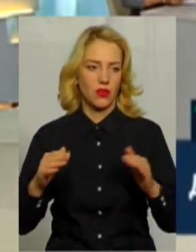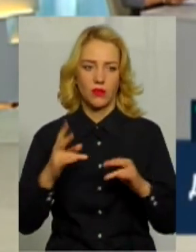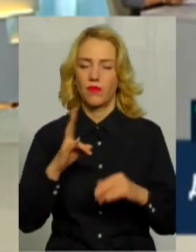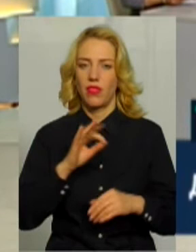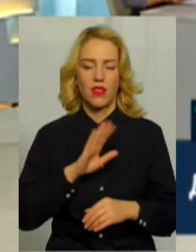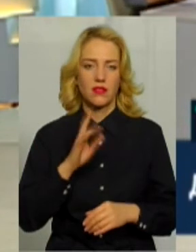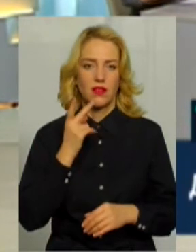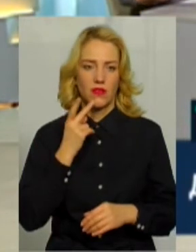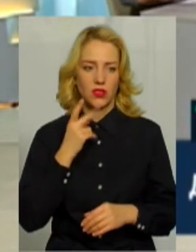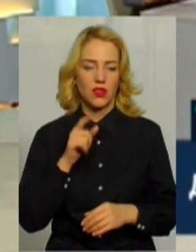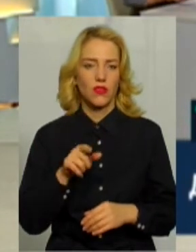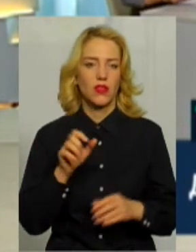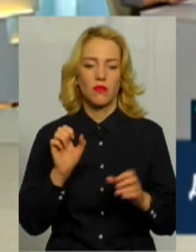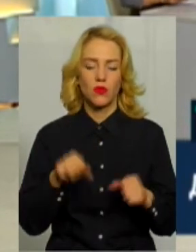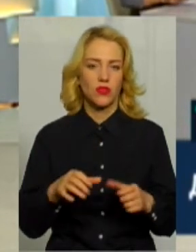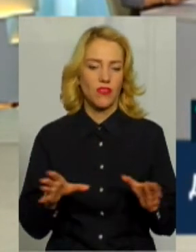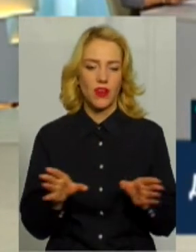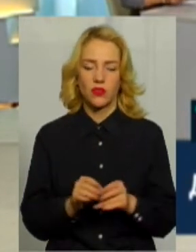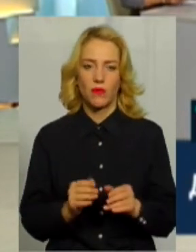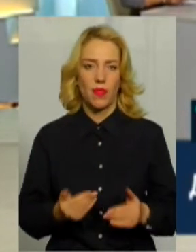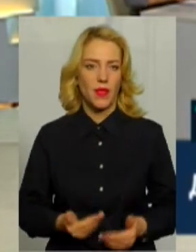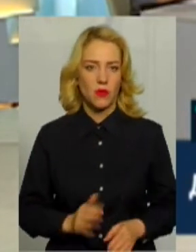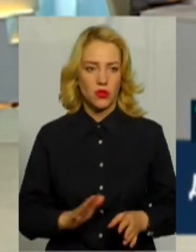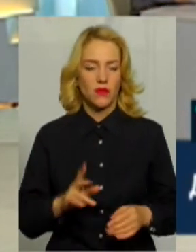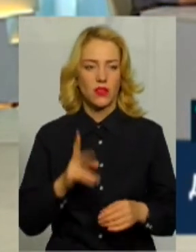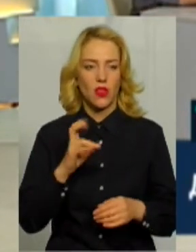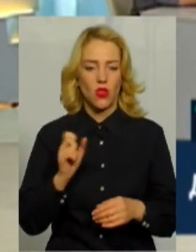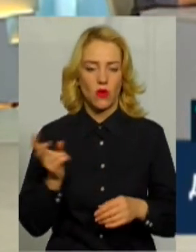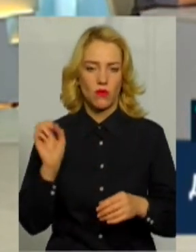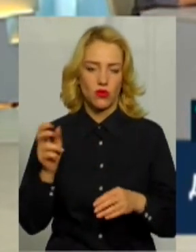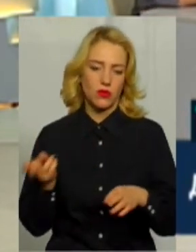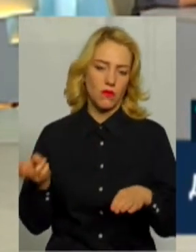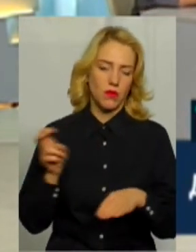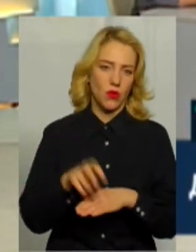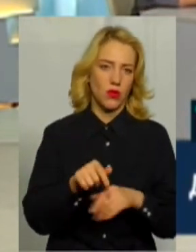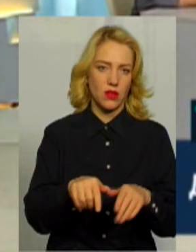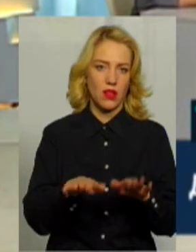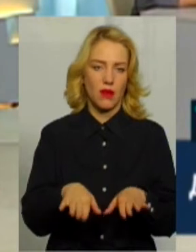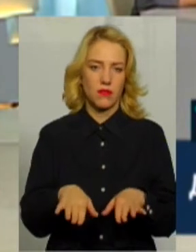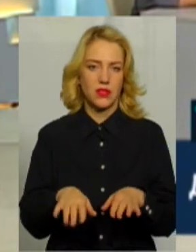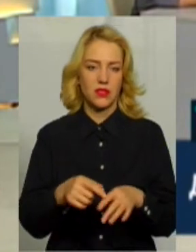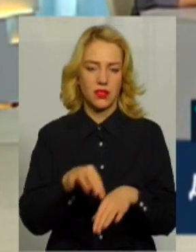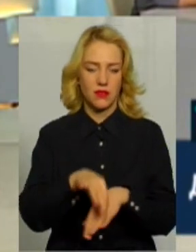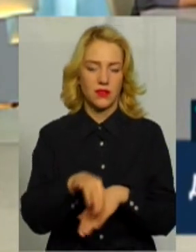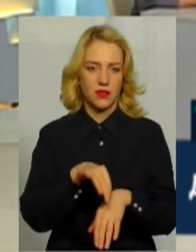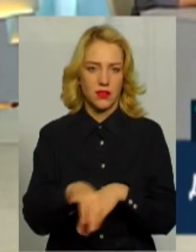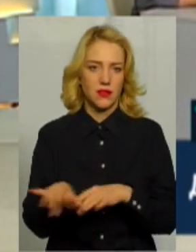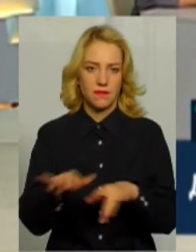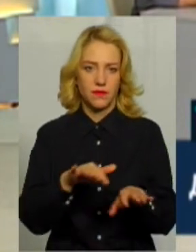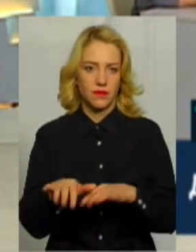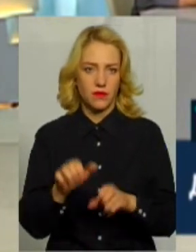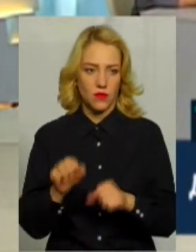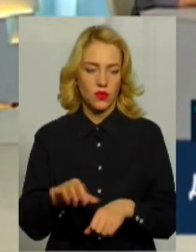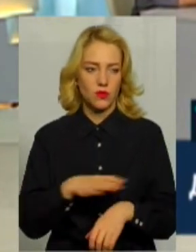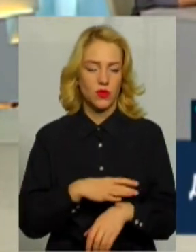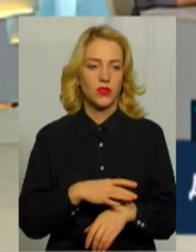Вони можуть і спільно не проживати, але кривдник буде приходити до місця проживання, буде вчиняти насильницькі дії,